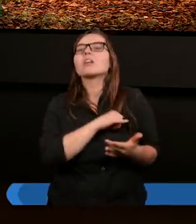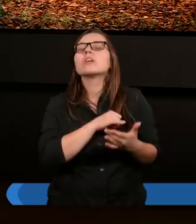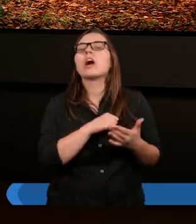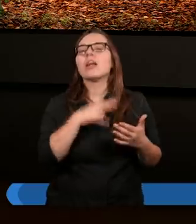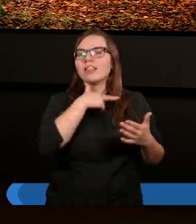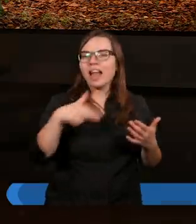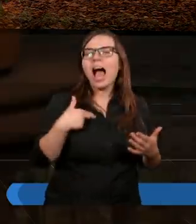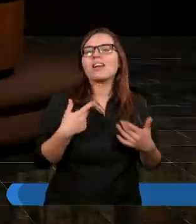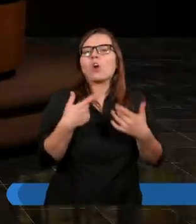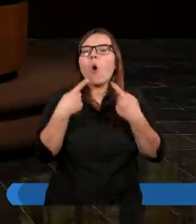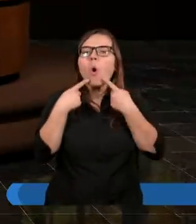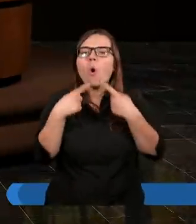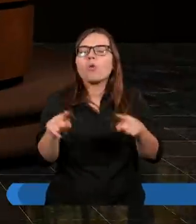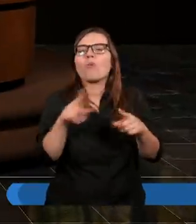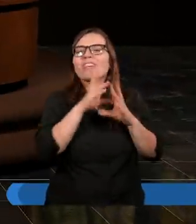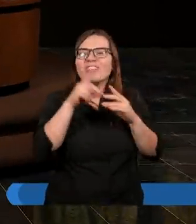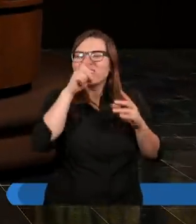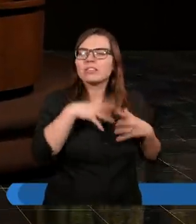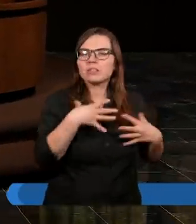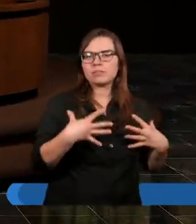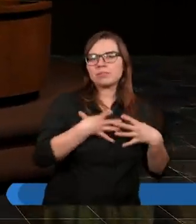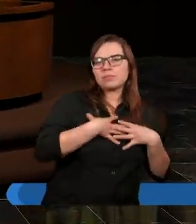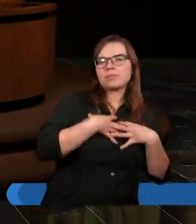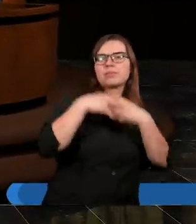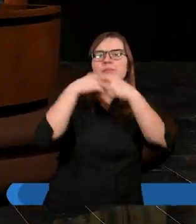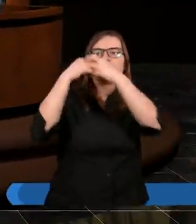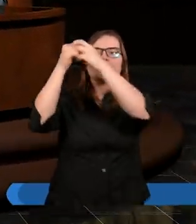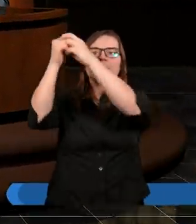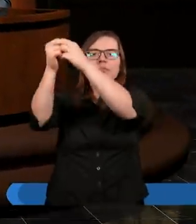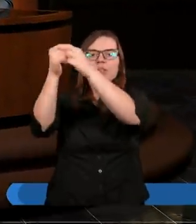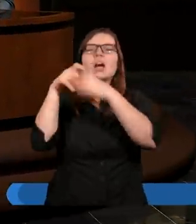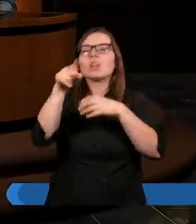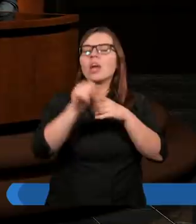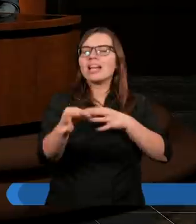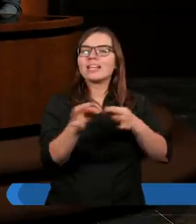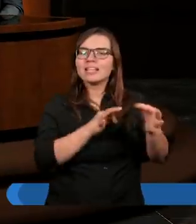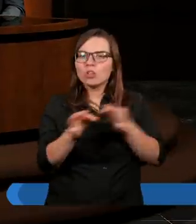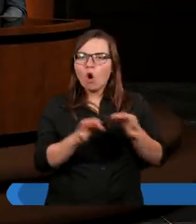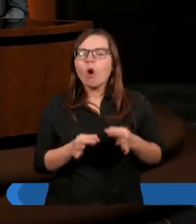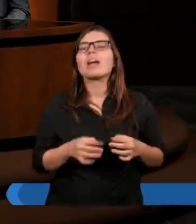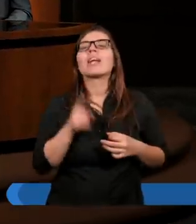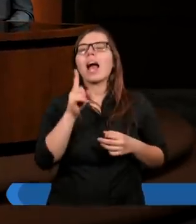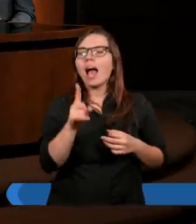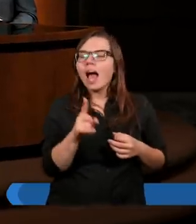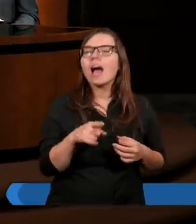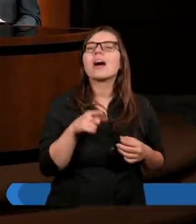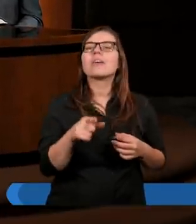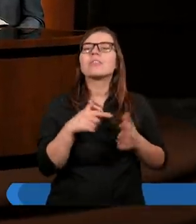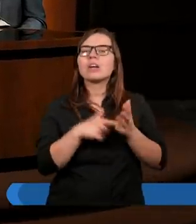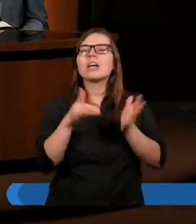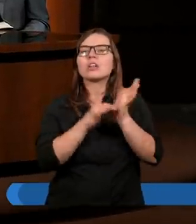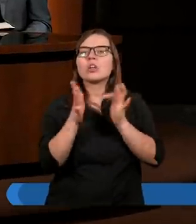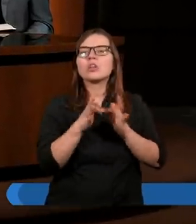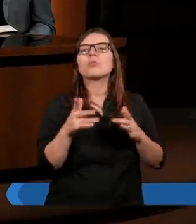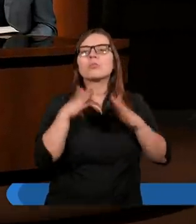czy raczej odpowiedzialność za nasze grzechy, bo grzech to już jest fakt, to jest historia, prawda? Tylko na grzeszniku